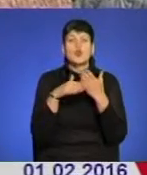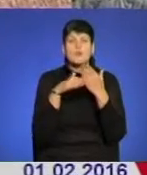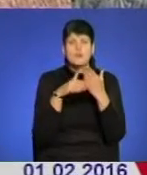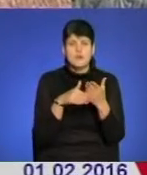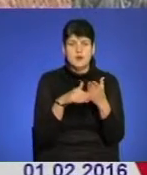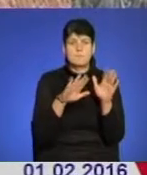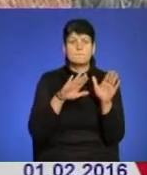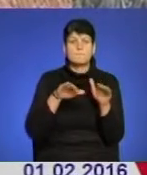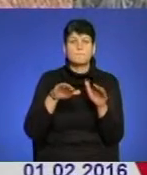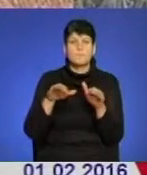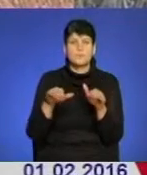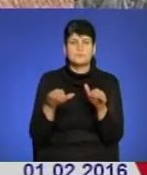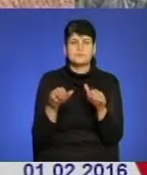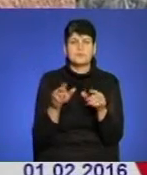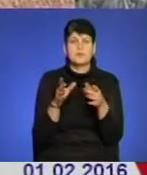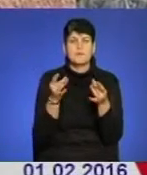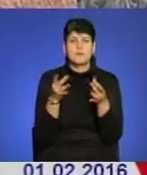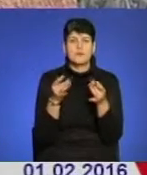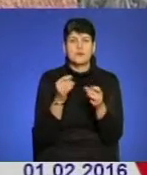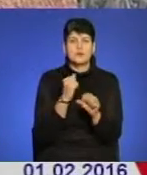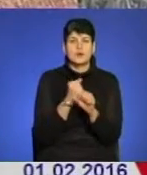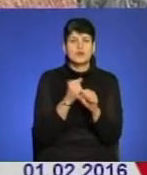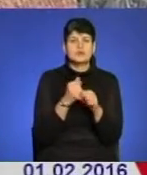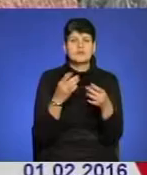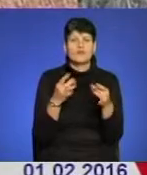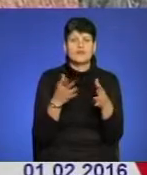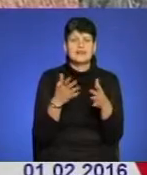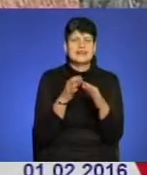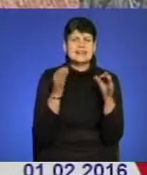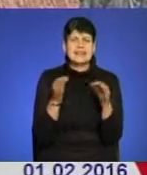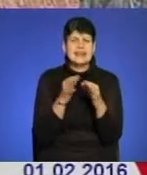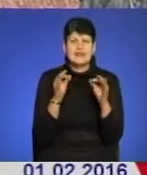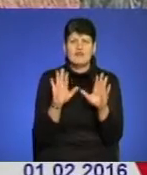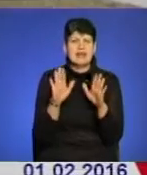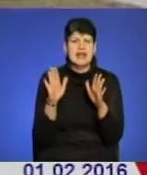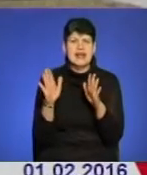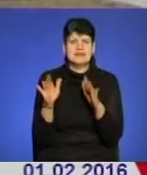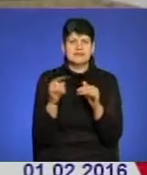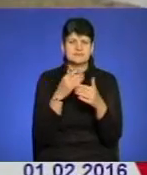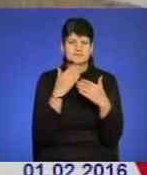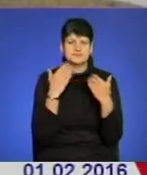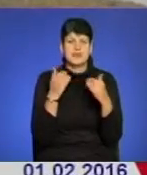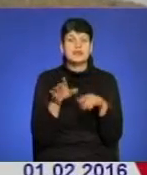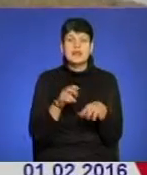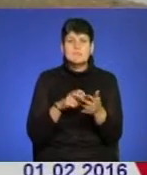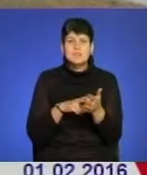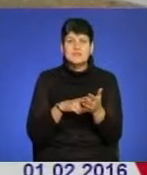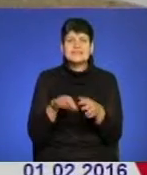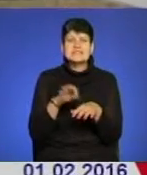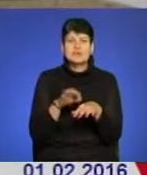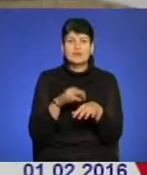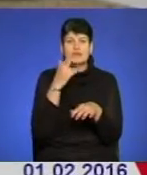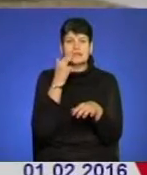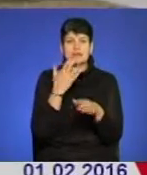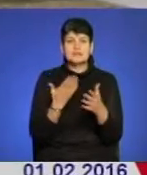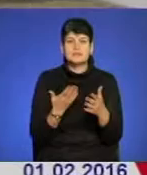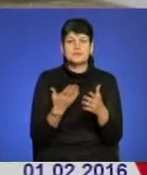що вона потім просочується, промикає вологою, і, я думаю, що ніякого там варіантів більше. Чи не боїтеся захворіти взагалі грипом, оскільки